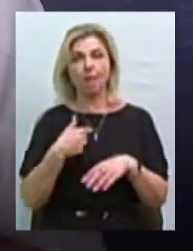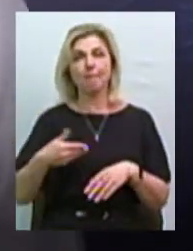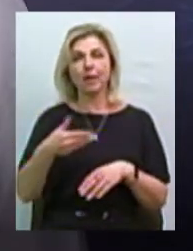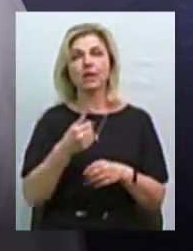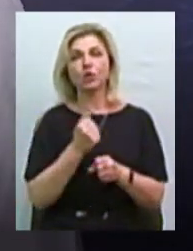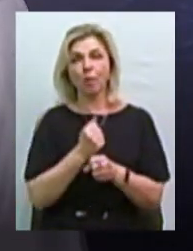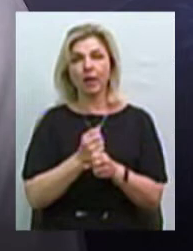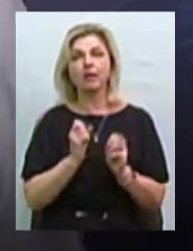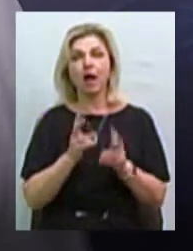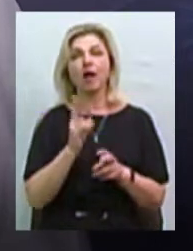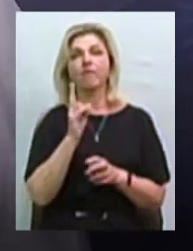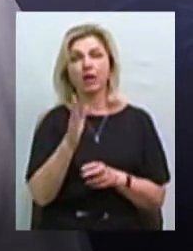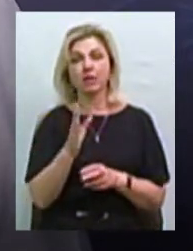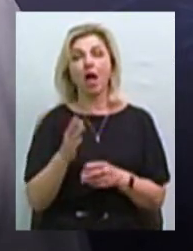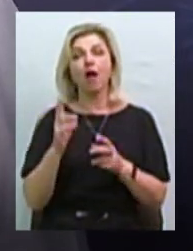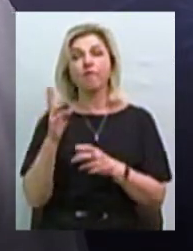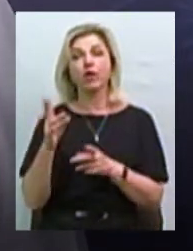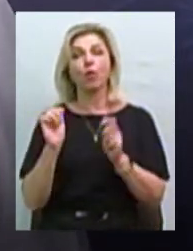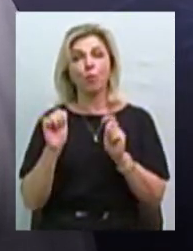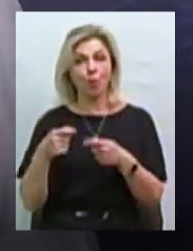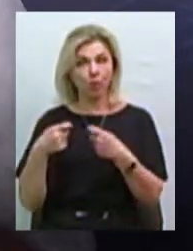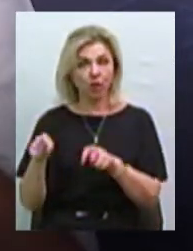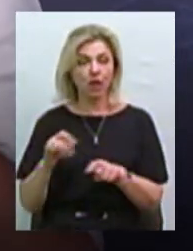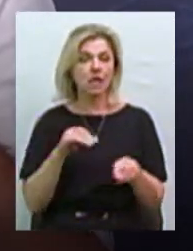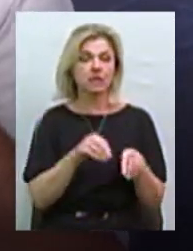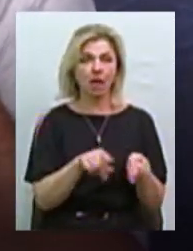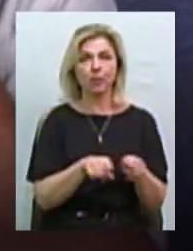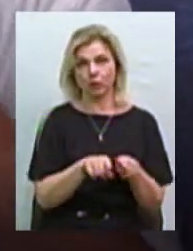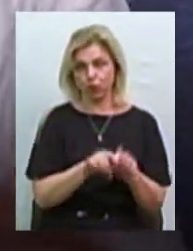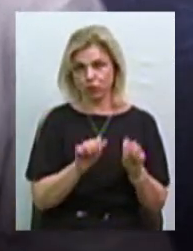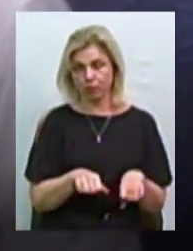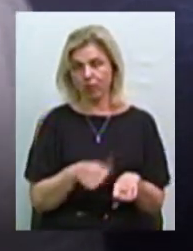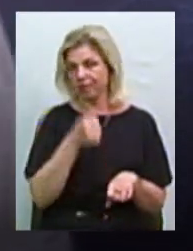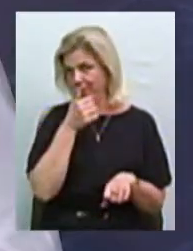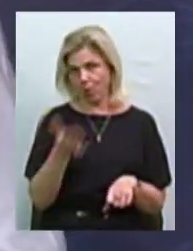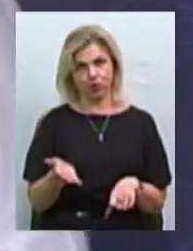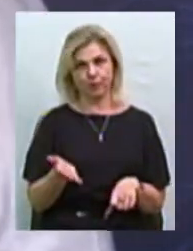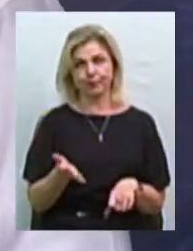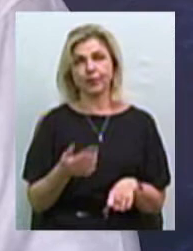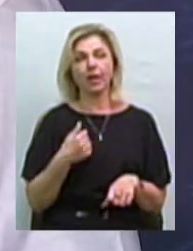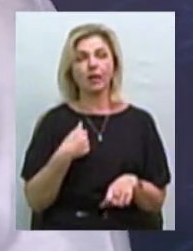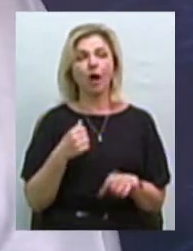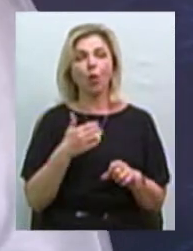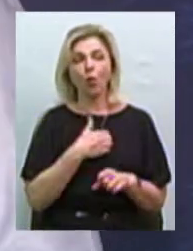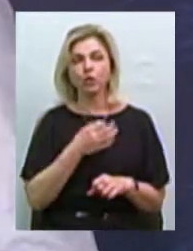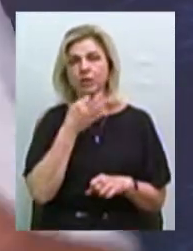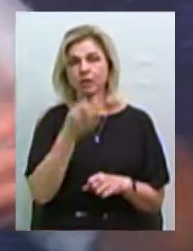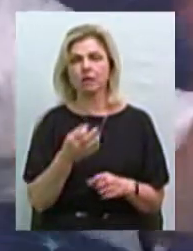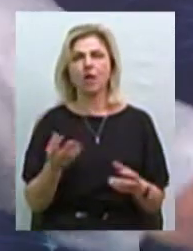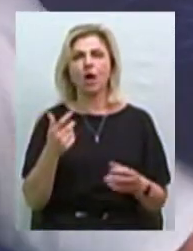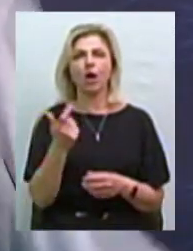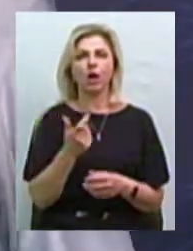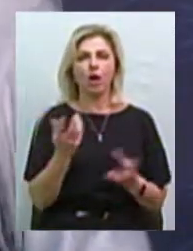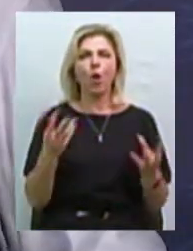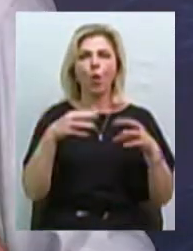квартиру можемо продати, і землю можемо продати. Ми не можемо. Але я хотів би друге сказати. У нас є холдінги великі, мають